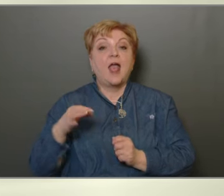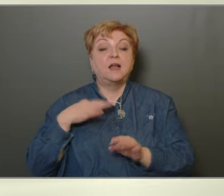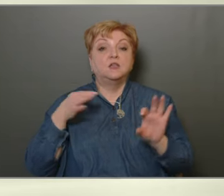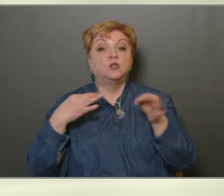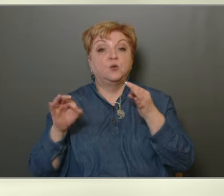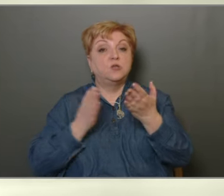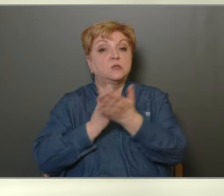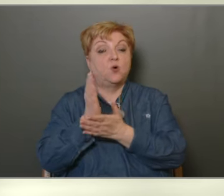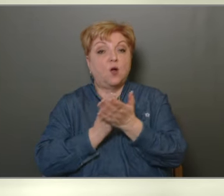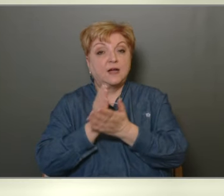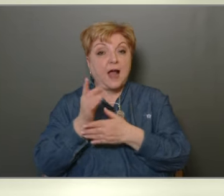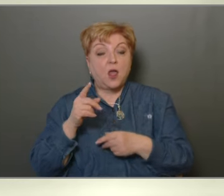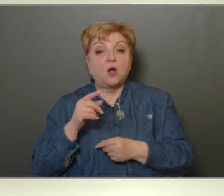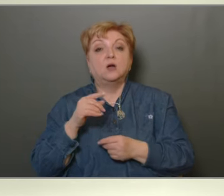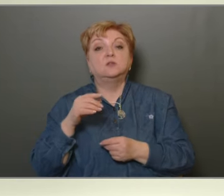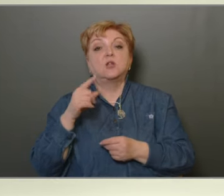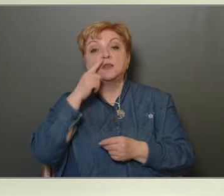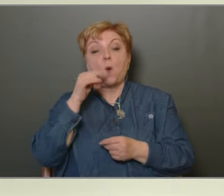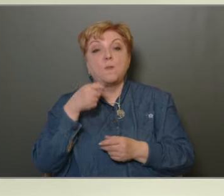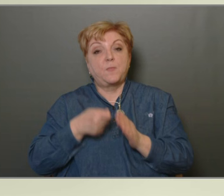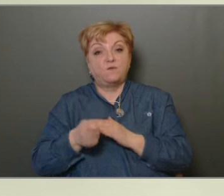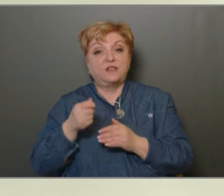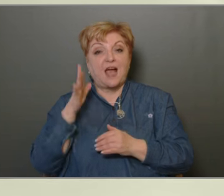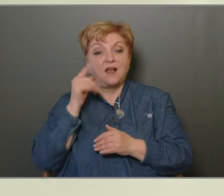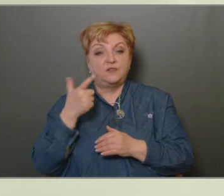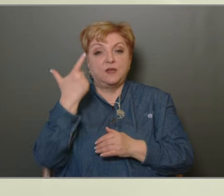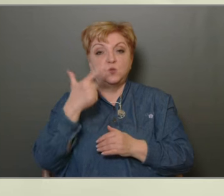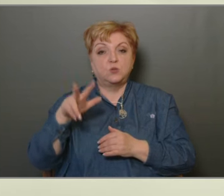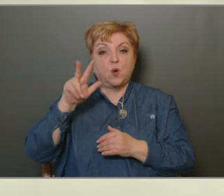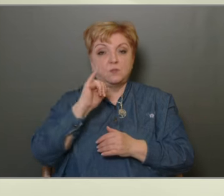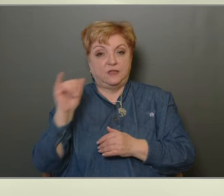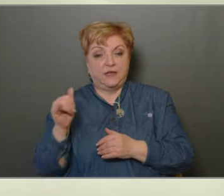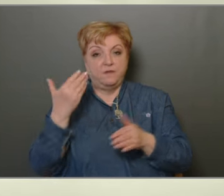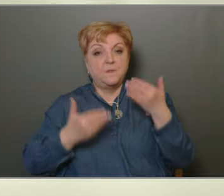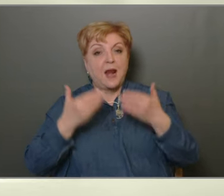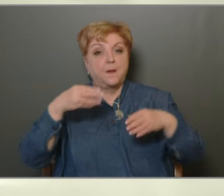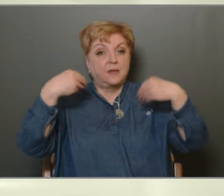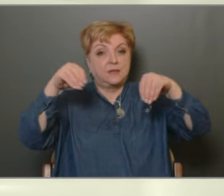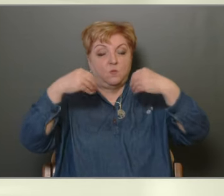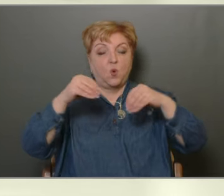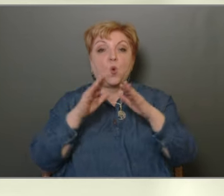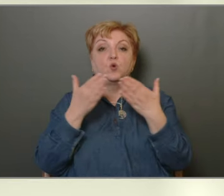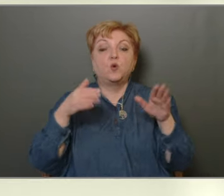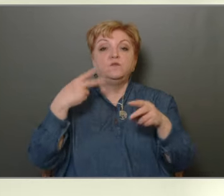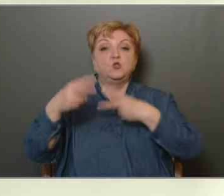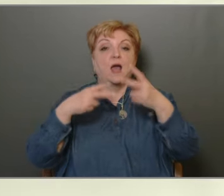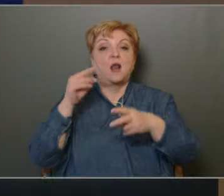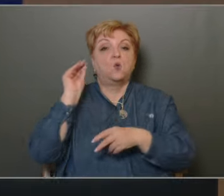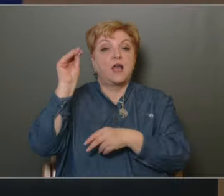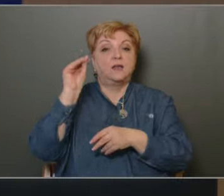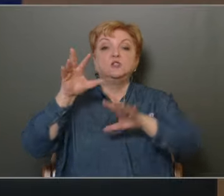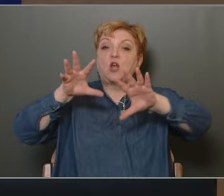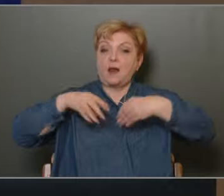Egészségügyi Szolgálat közhasznú non-profit KFT 2023. évi mérlekbeszámolójáról készült könyvizsgálói jelentést